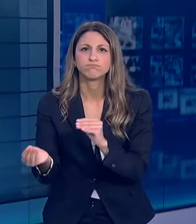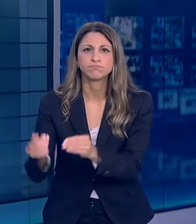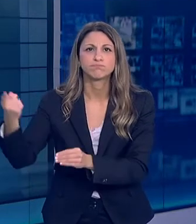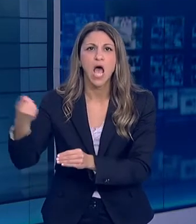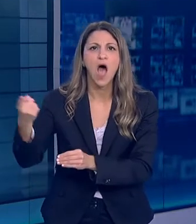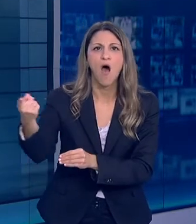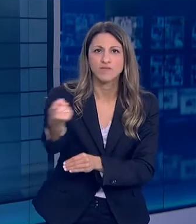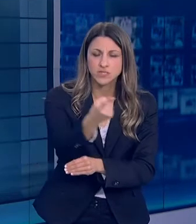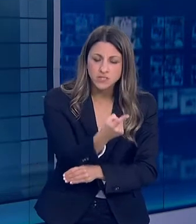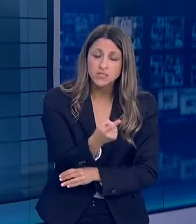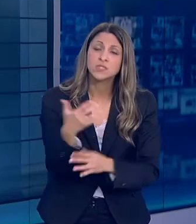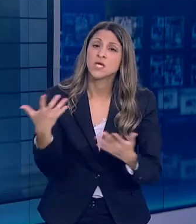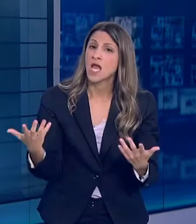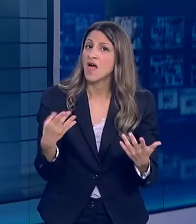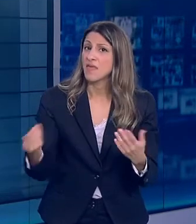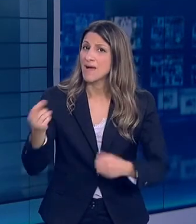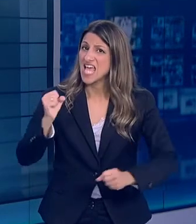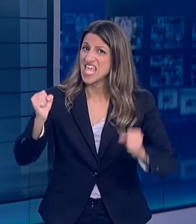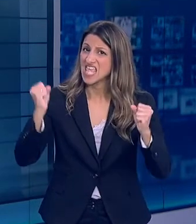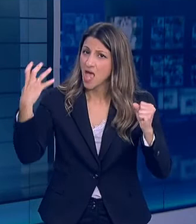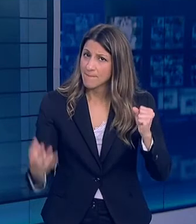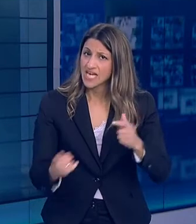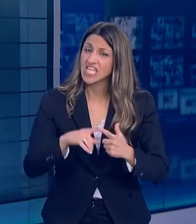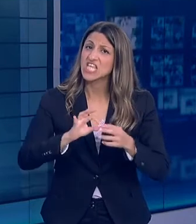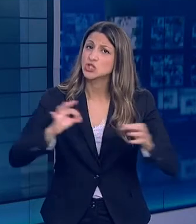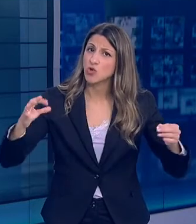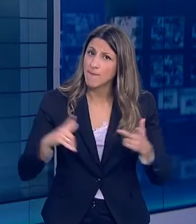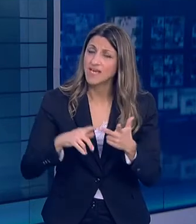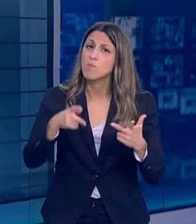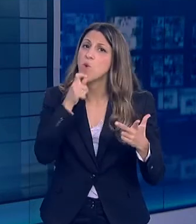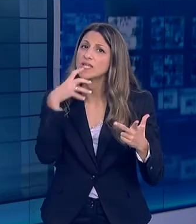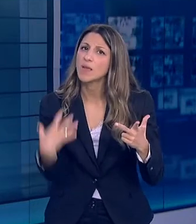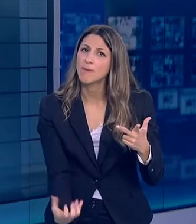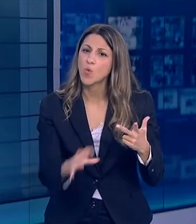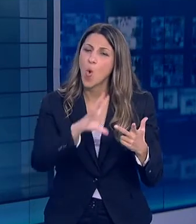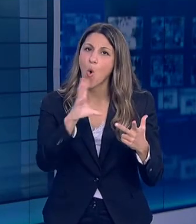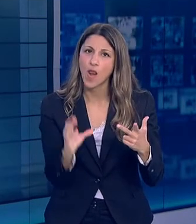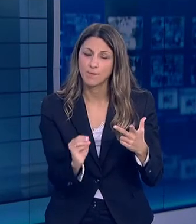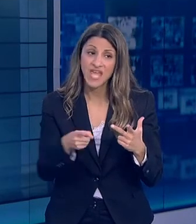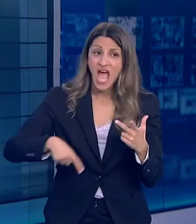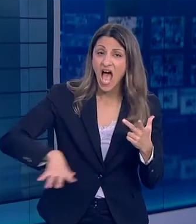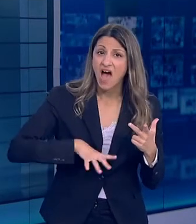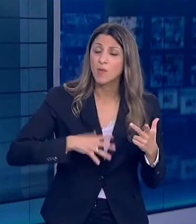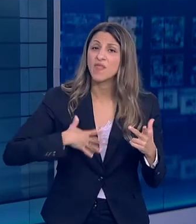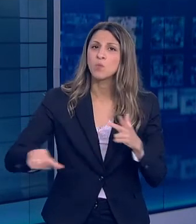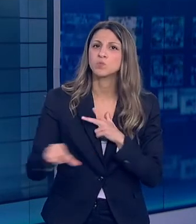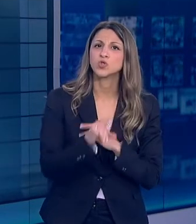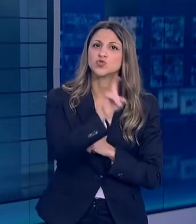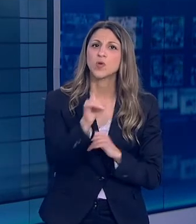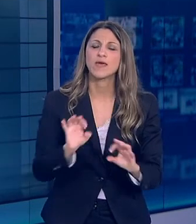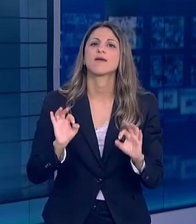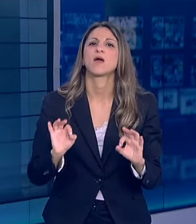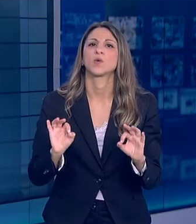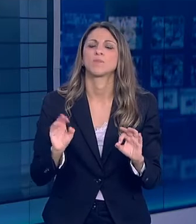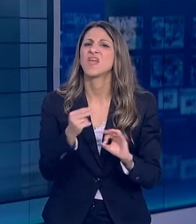ιστορία στην προσπάθεια επανόδου των κοινωνιών στην κανονικότητα Σε αυτή την περίοδο βρήκε πρόσφορο έδαφος η έννοια του κοινωνικού τέλους του